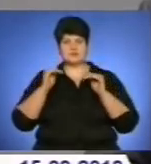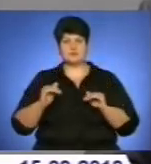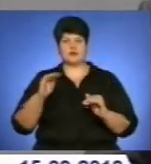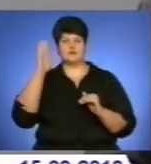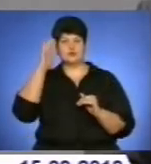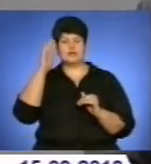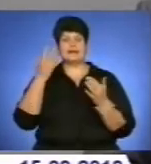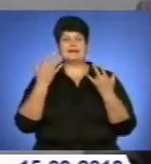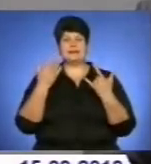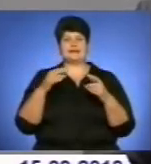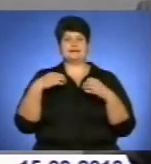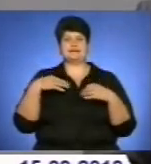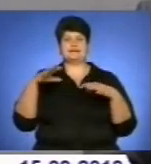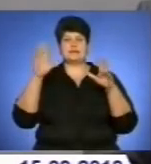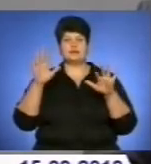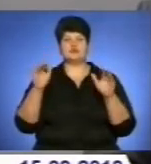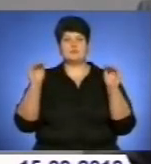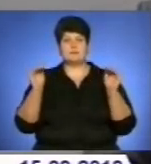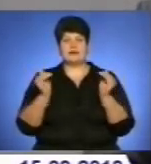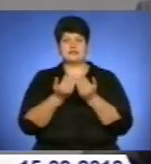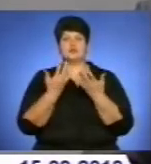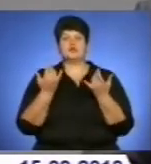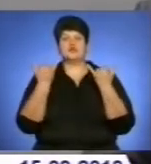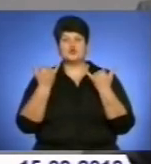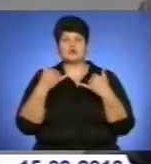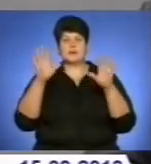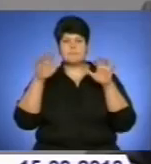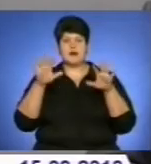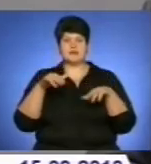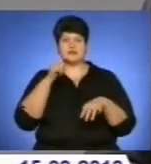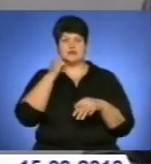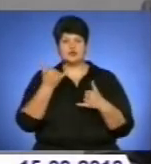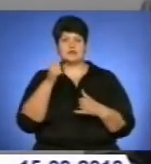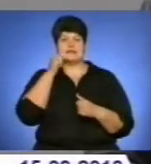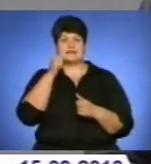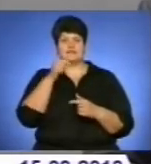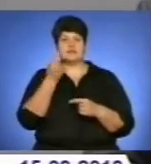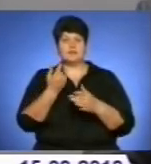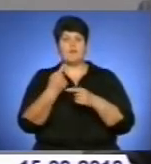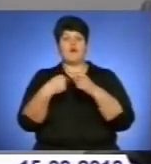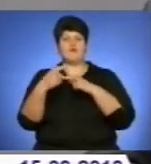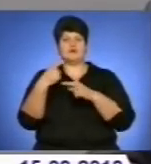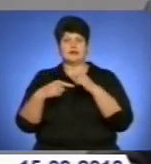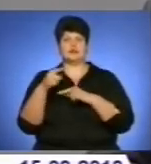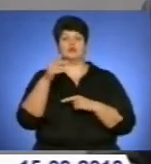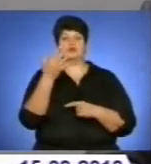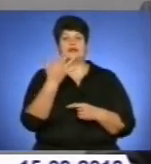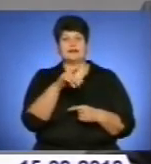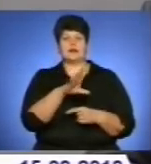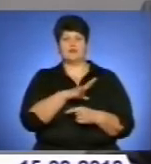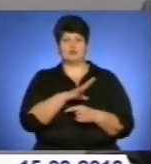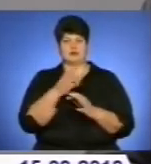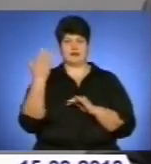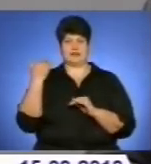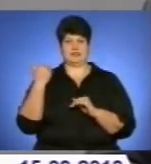сьогоднішній день той рівень води, який склався, завдяки тому, що пройшли дощі з понеділка по сьогоднішній день,